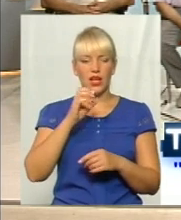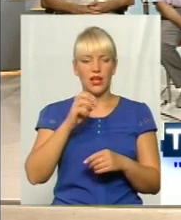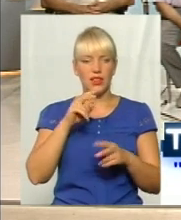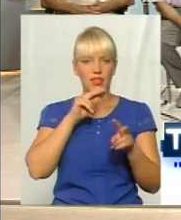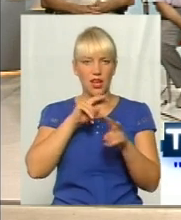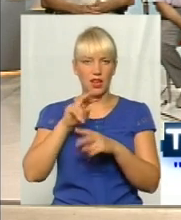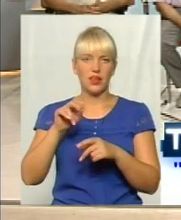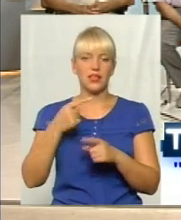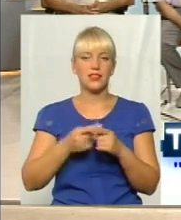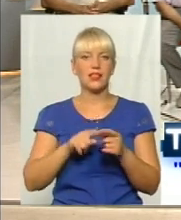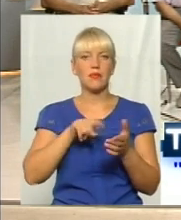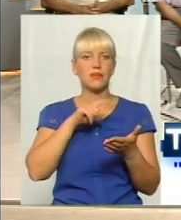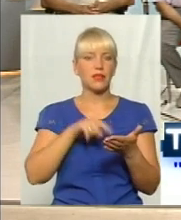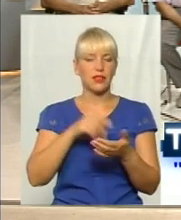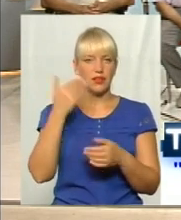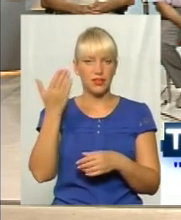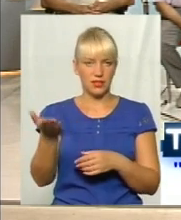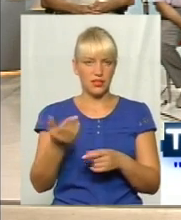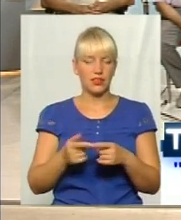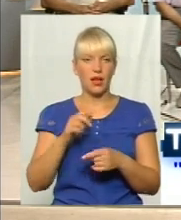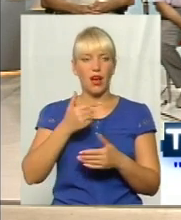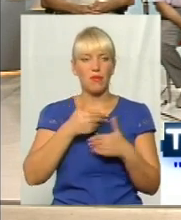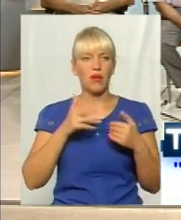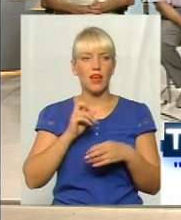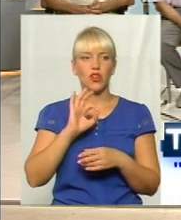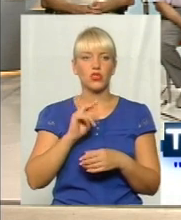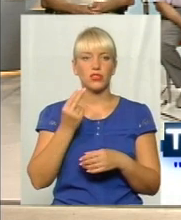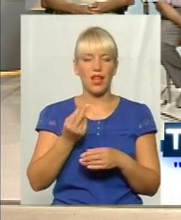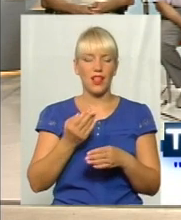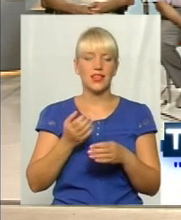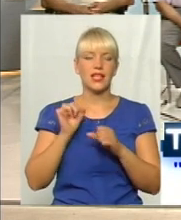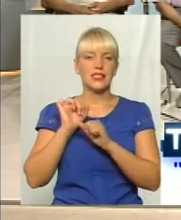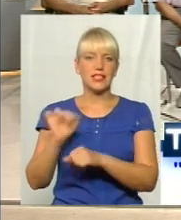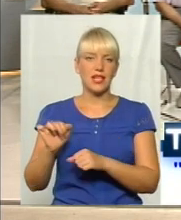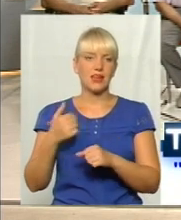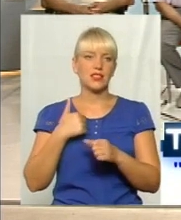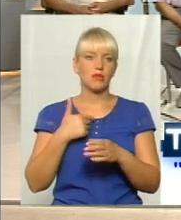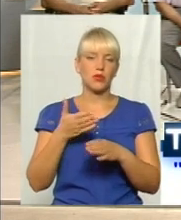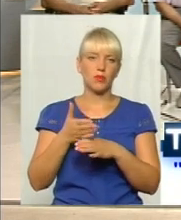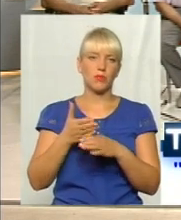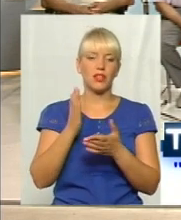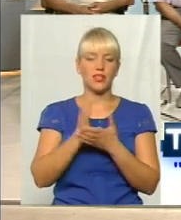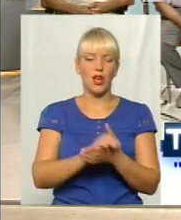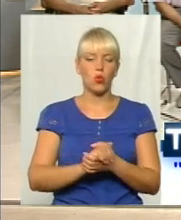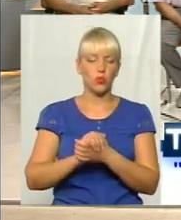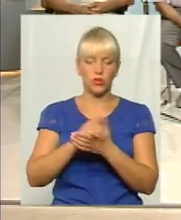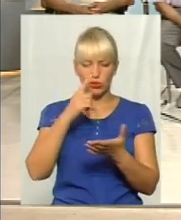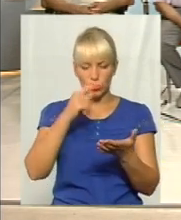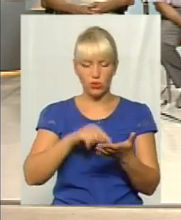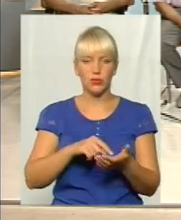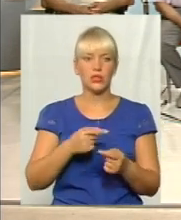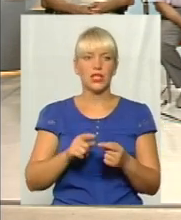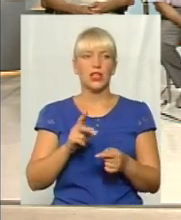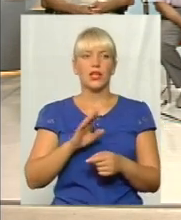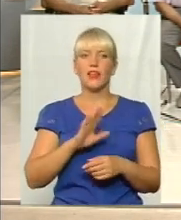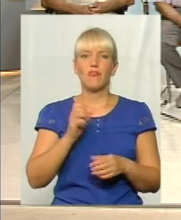їхня справа. Але просто ми, як соціальний захист, піднімемо, є комітет доступності на кожному районі місті